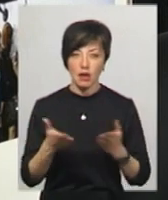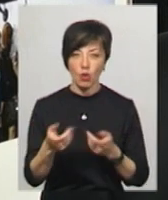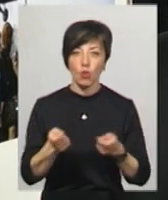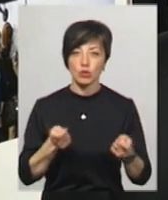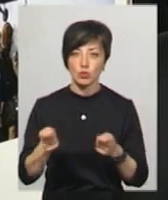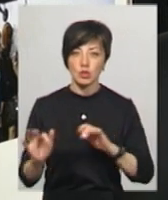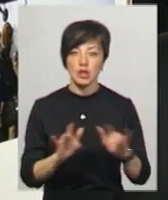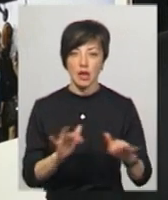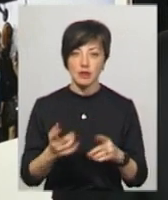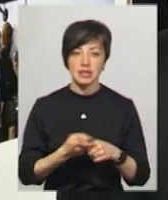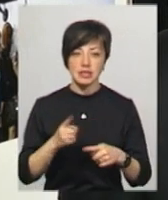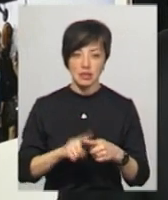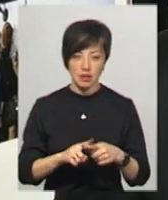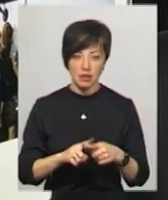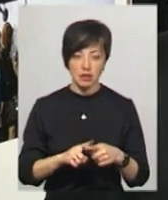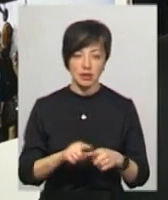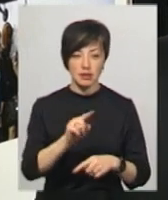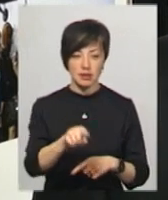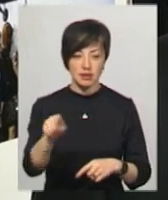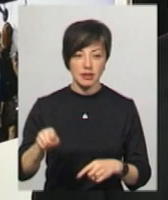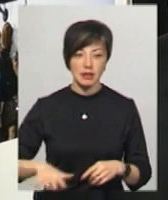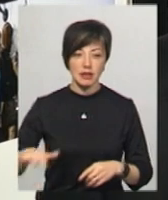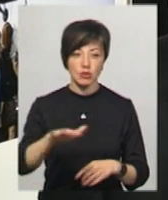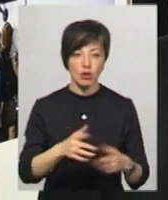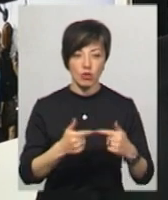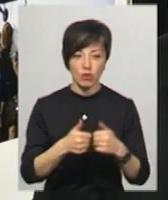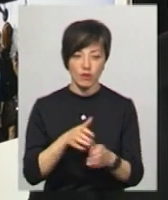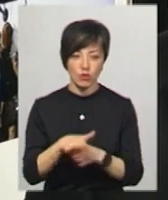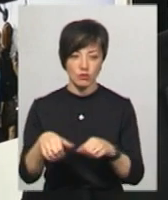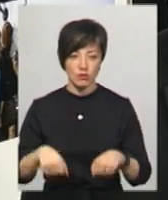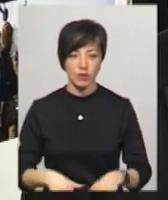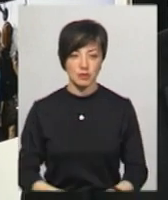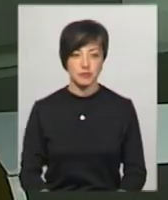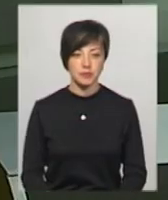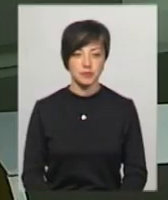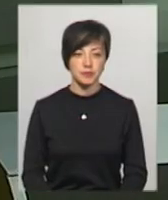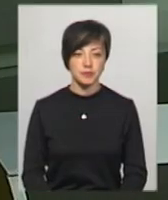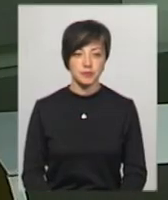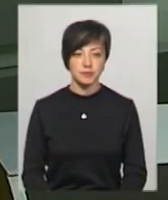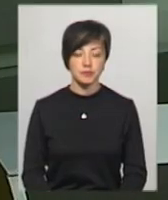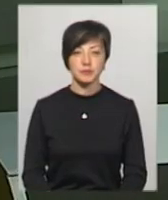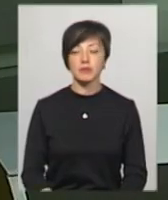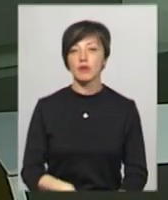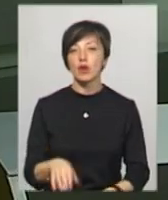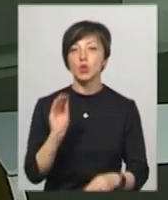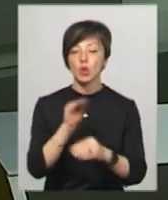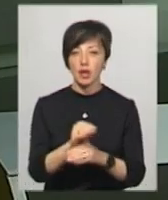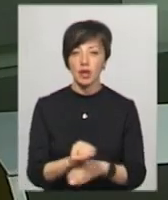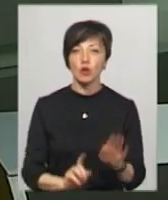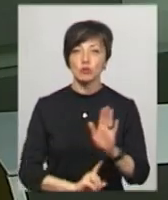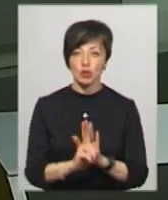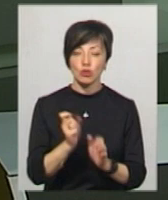координують діяльність цих територіальних органів виконавчої влади. Юрій Ганущак додає,